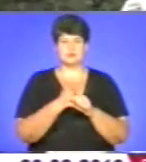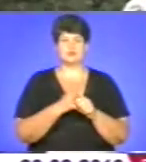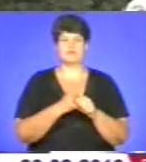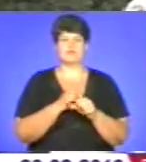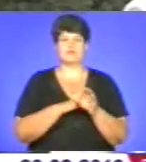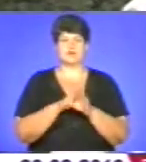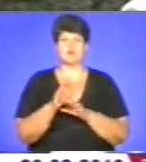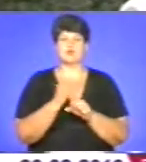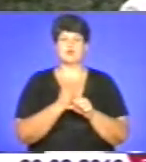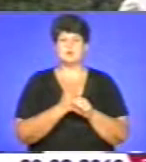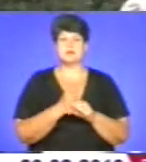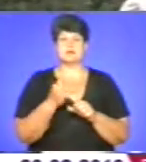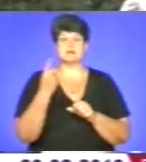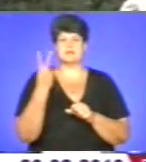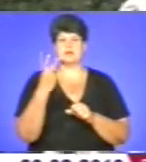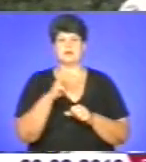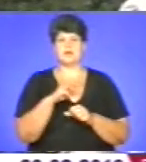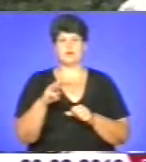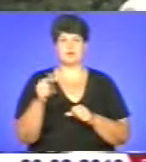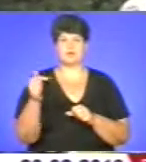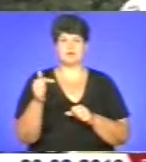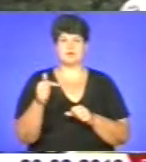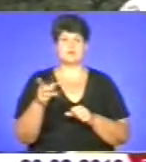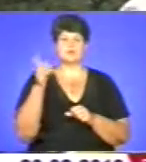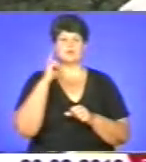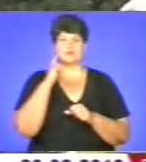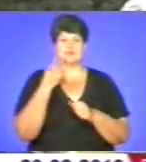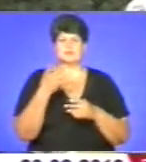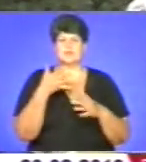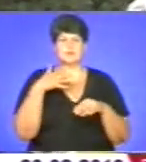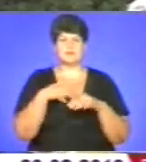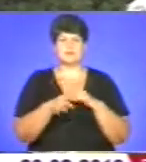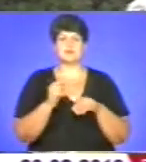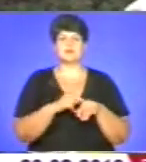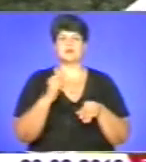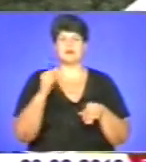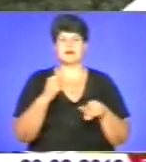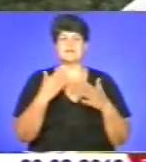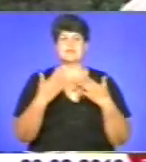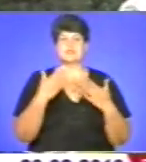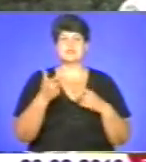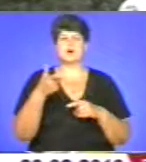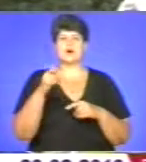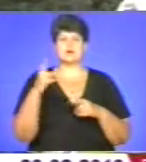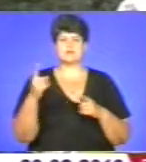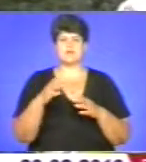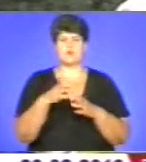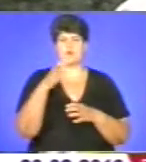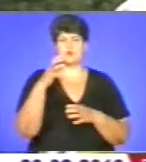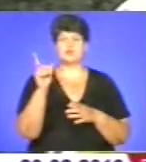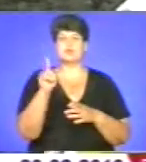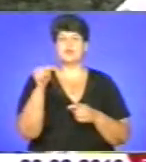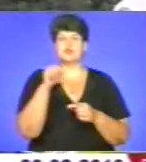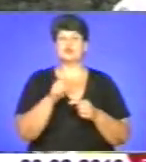Буваючи тут десь неодноразово, чуючи ці непорозуміння, які торкалися відносно газового балону, і те, що